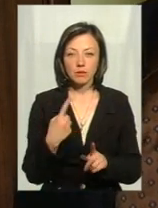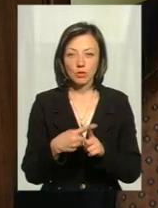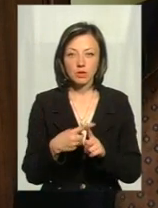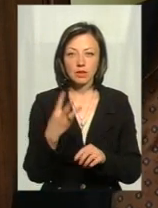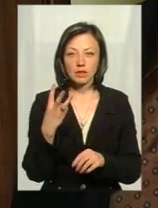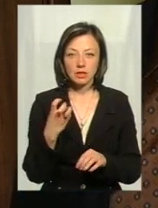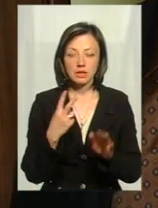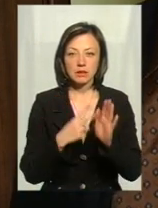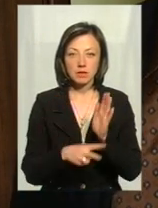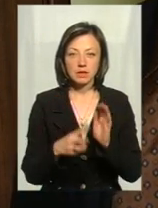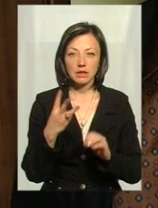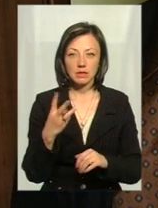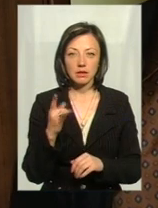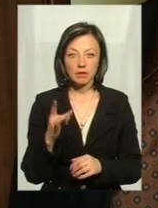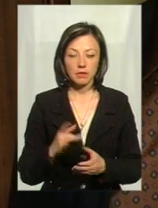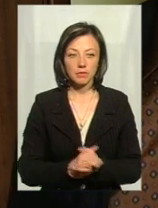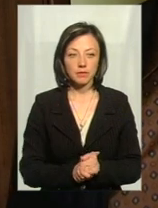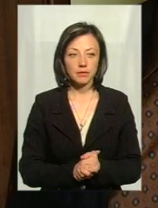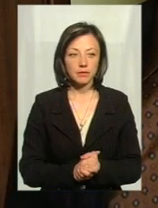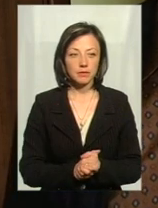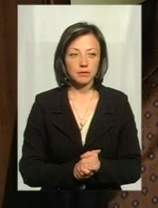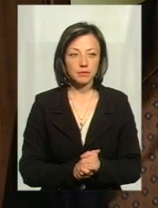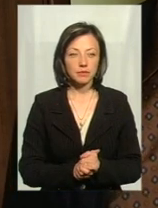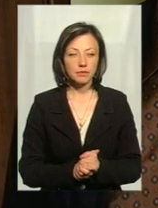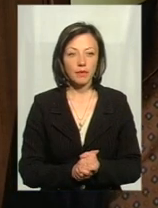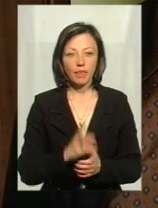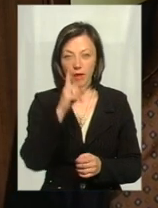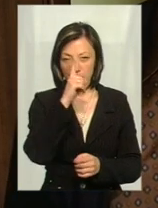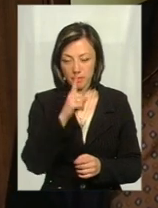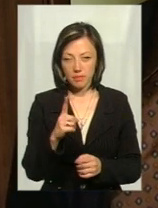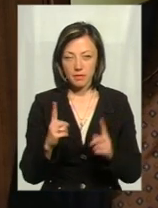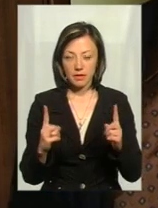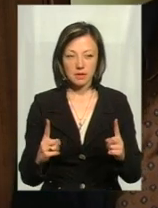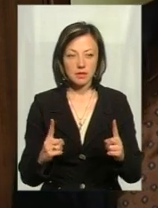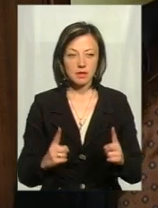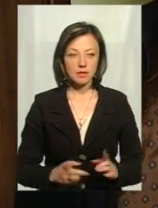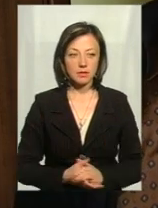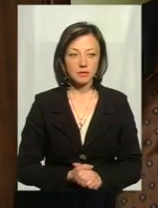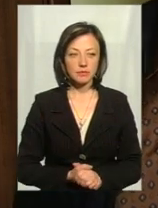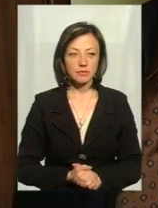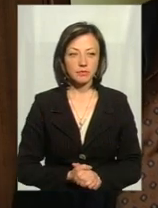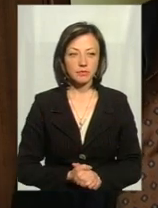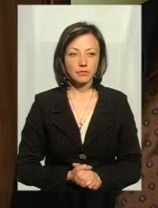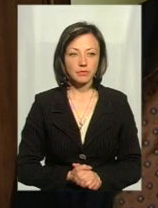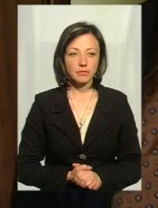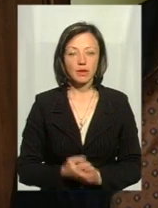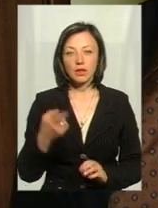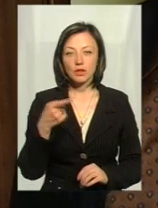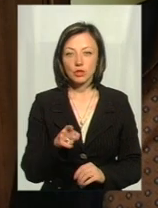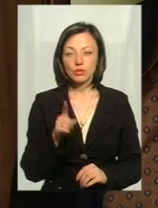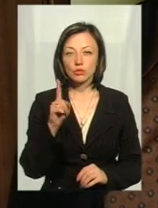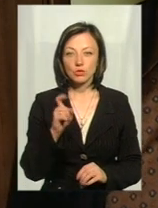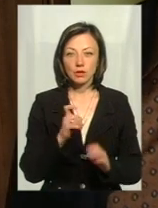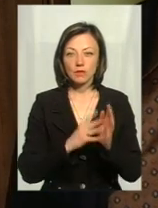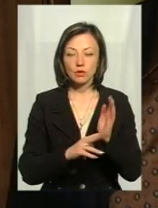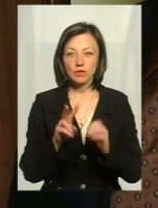373 гривні. Це на місяць? Це платіж на місяць. Все ж таки 1192